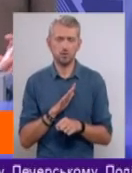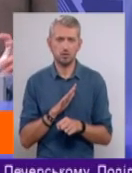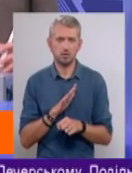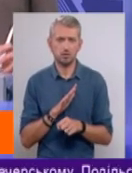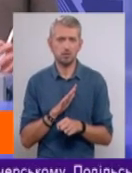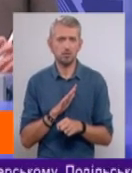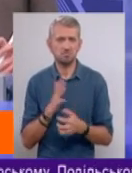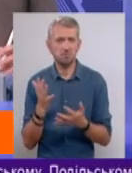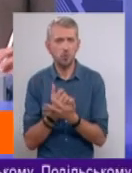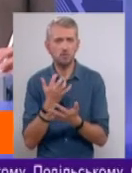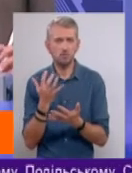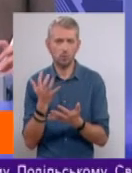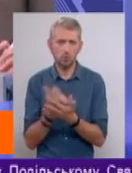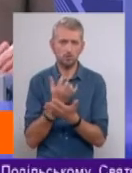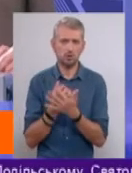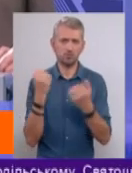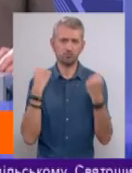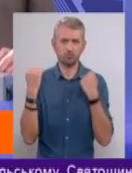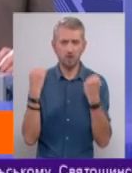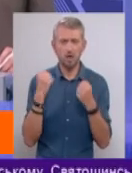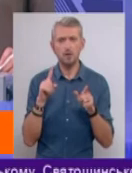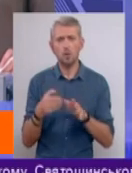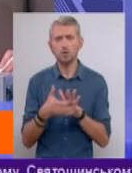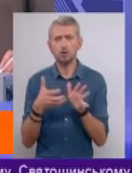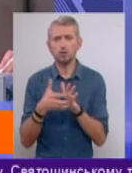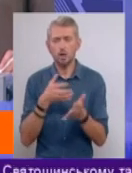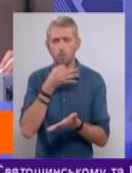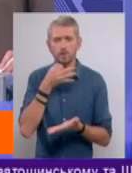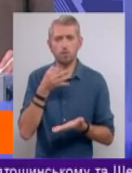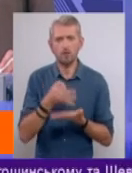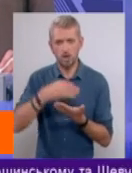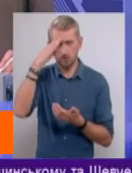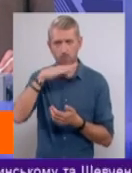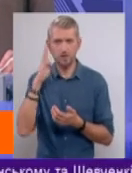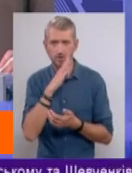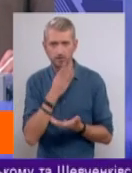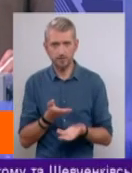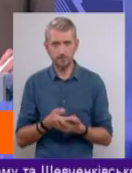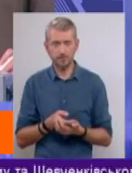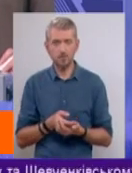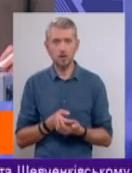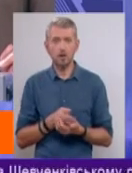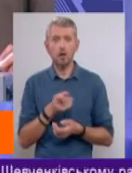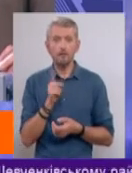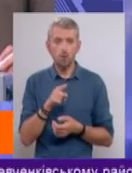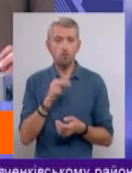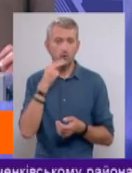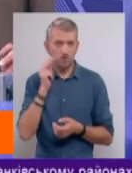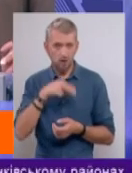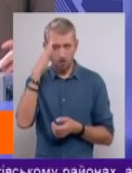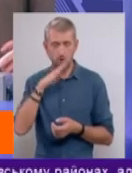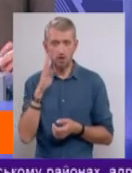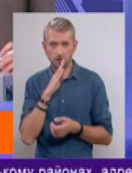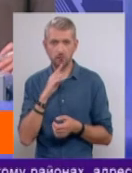досягненні певних успіхів. Також недостатня відповідальність батьків, тобто є в тому і вина батьків, тому що